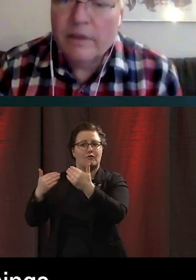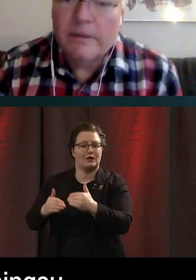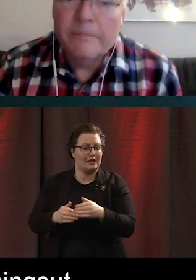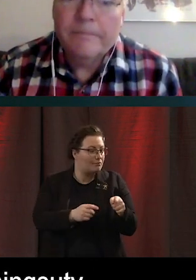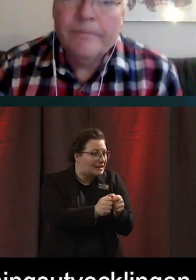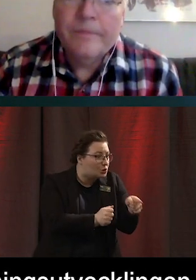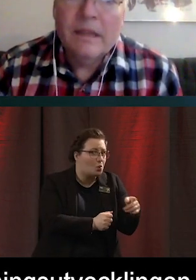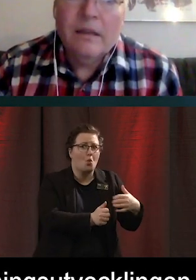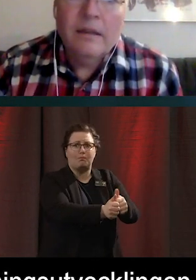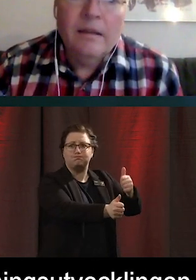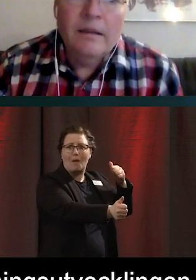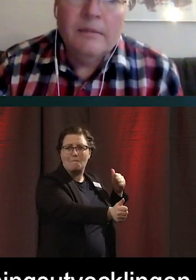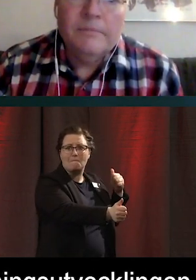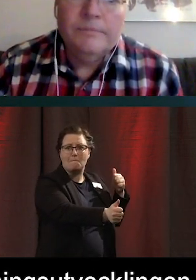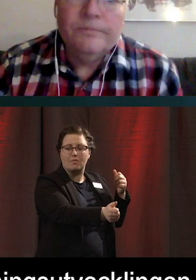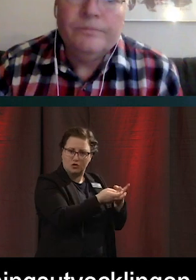efter.